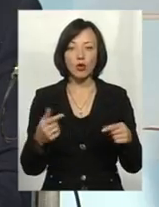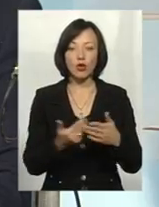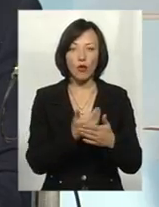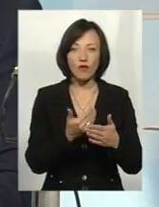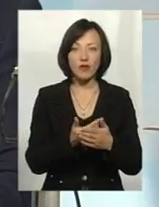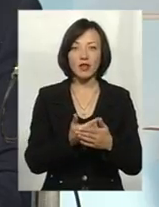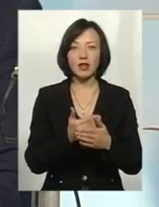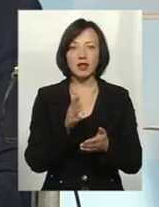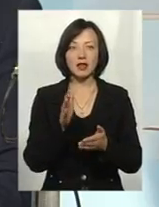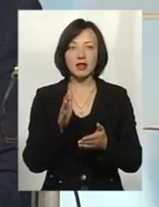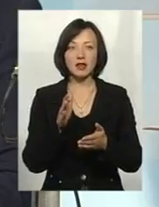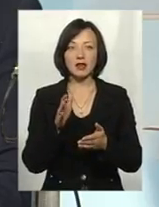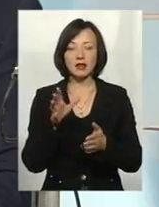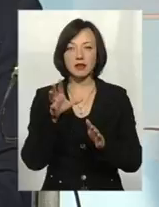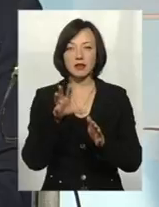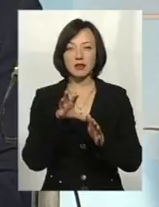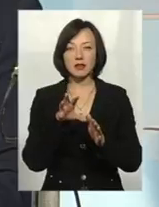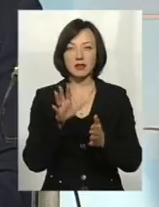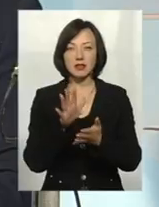ставки, загачуються певні ділянки,